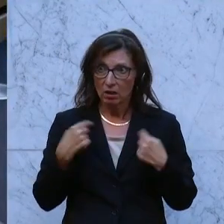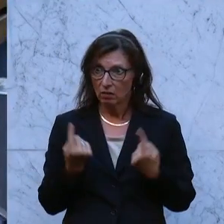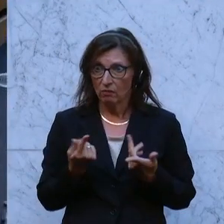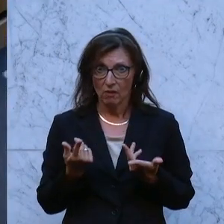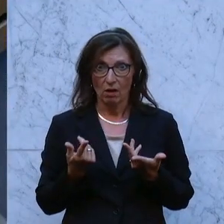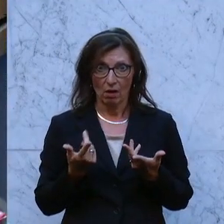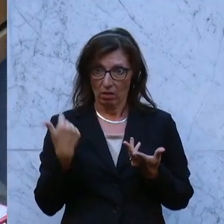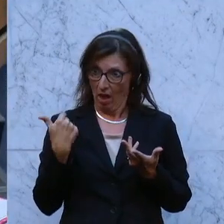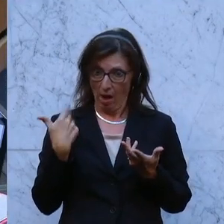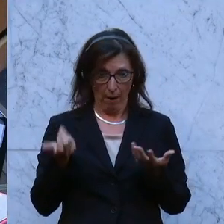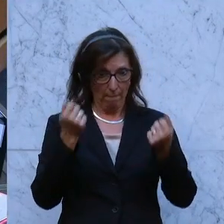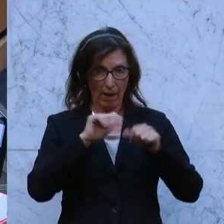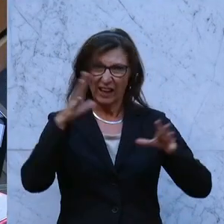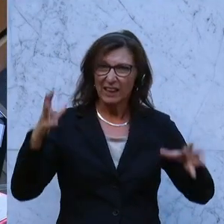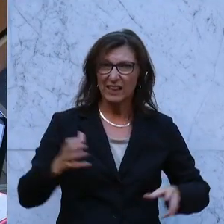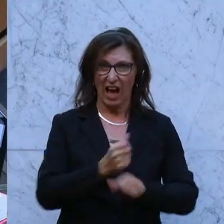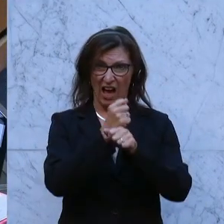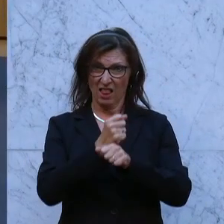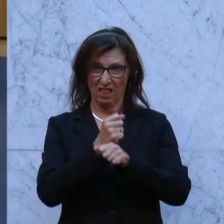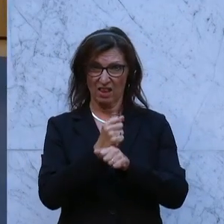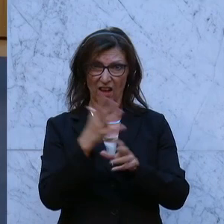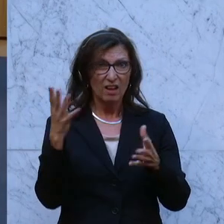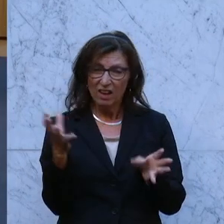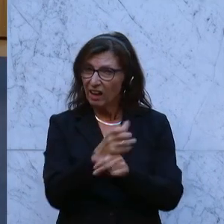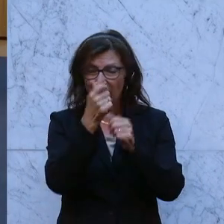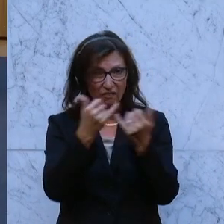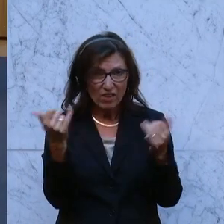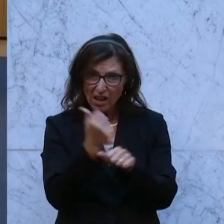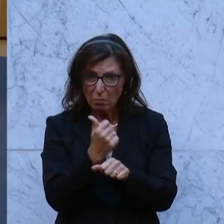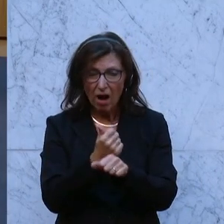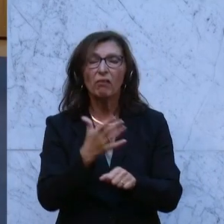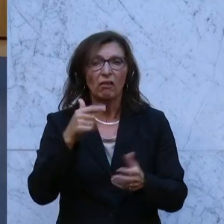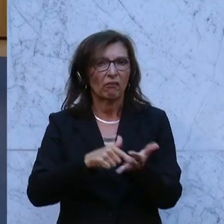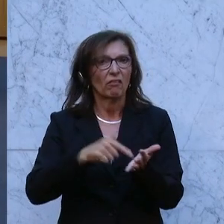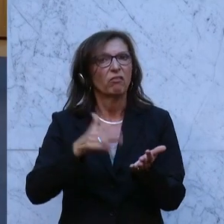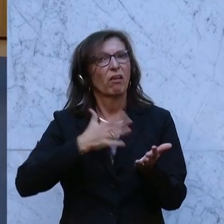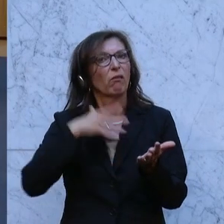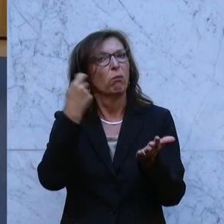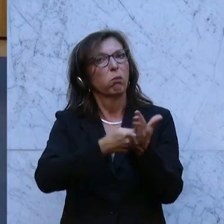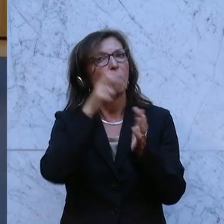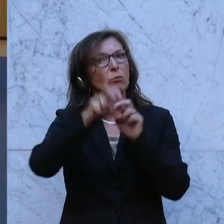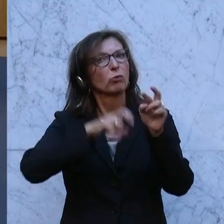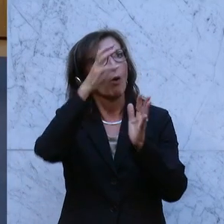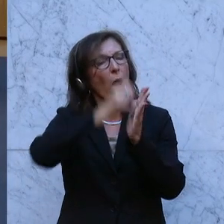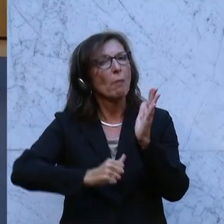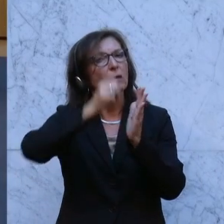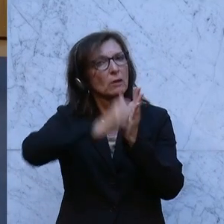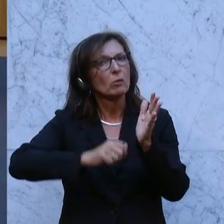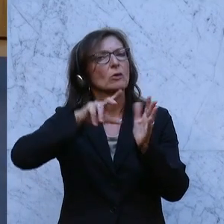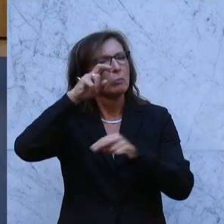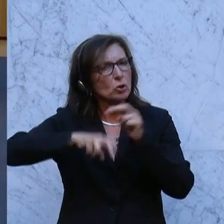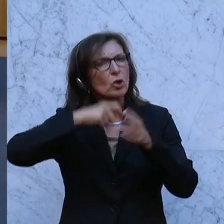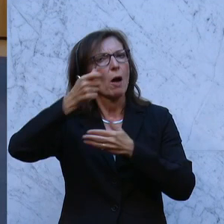gerettet, bei jeder Krise mit unseren Steuergeldern. Und ich erwarte mir, wenn nach vielen, vielen Jahren die